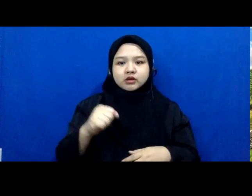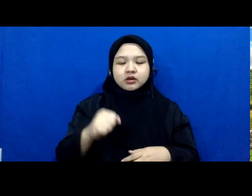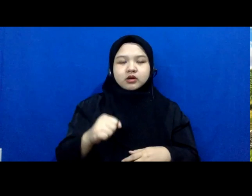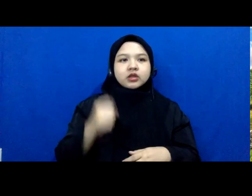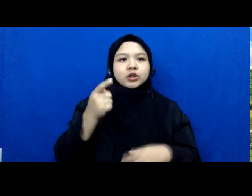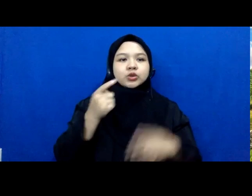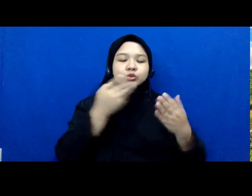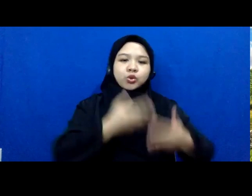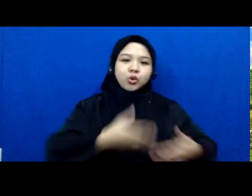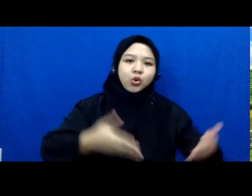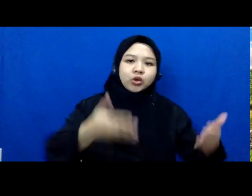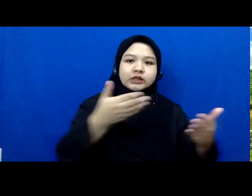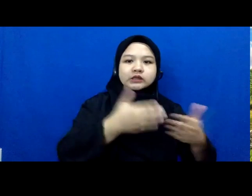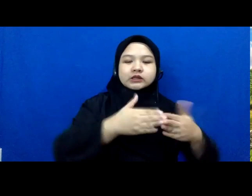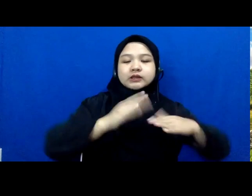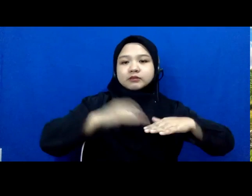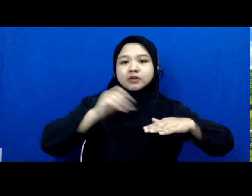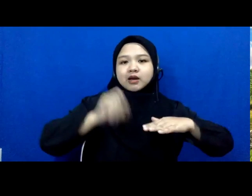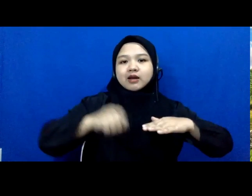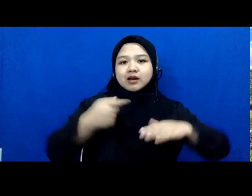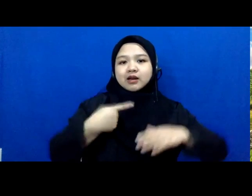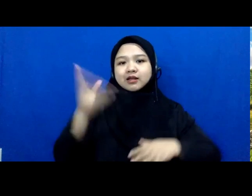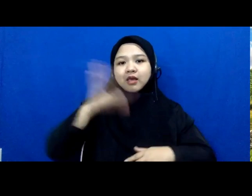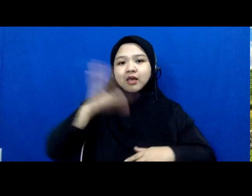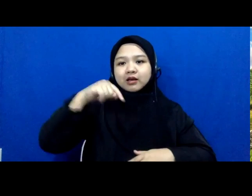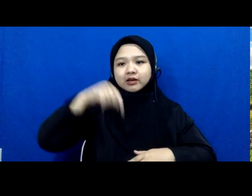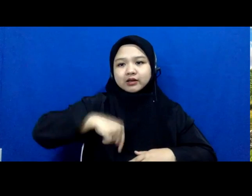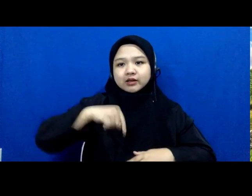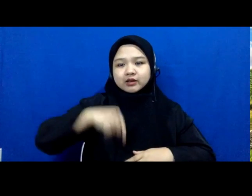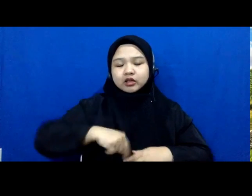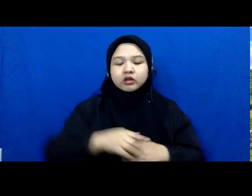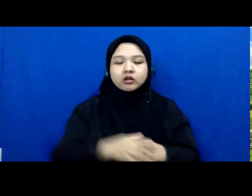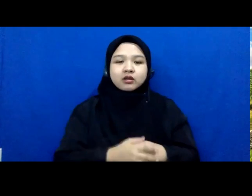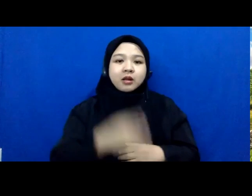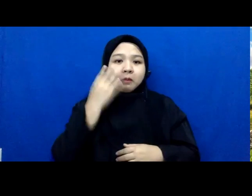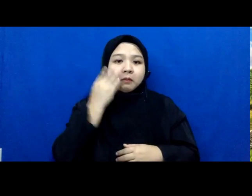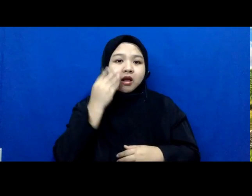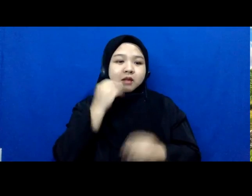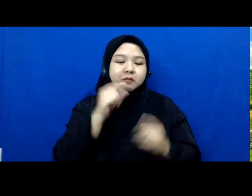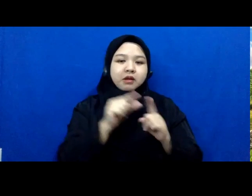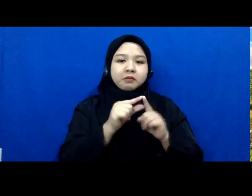peradilan kita hari ini dan yang dari pengalaman PNU Nosari